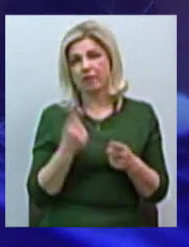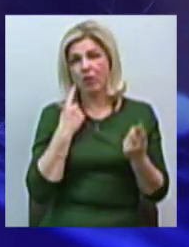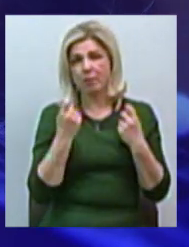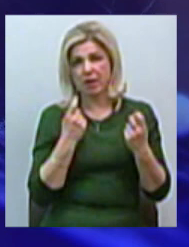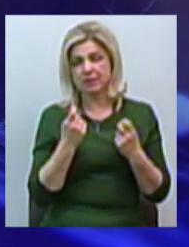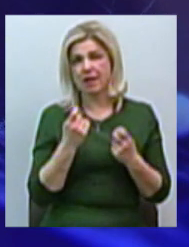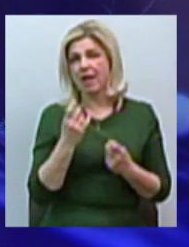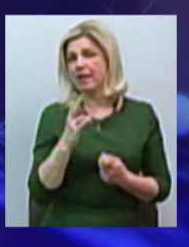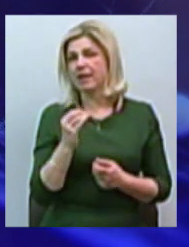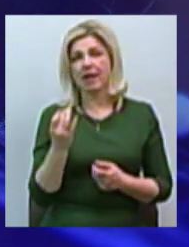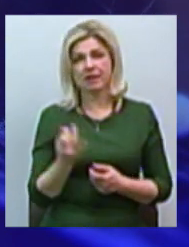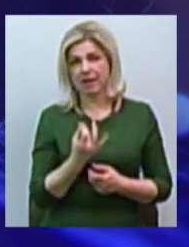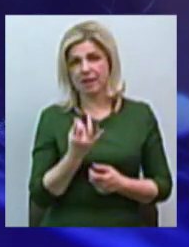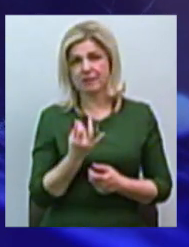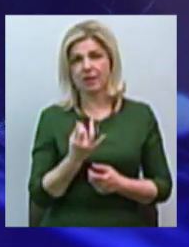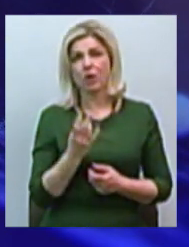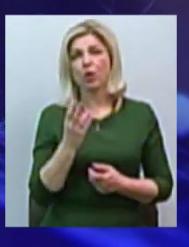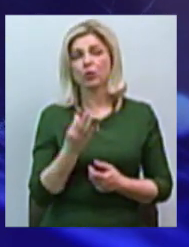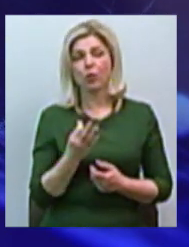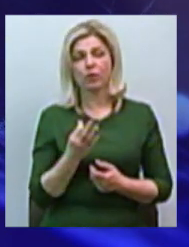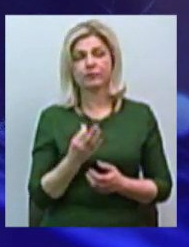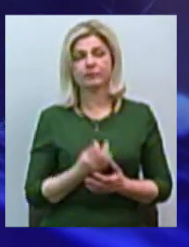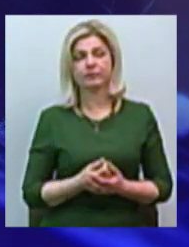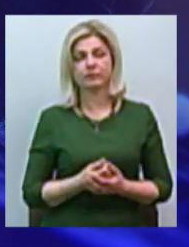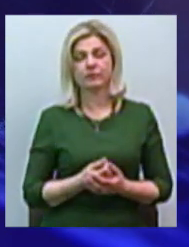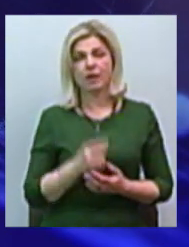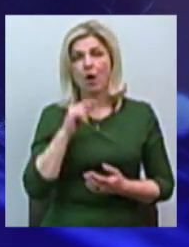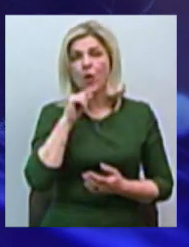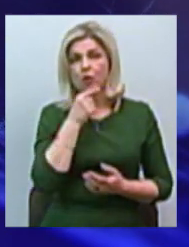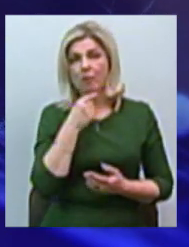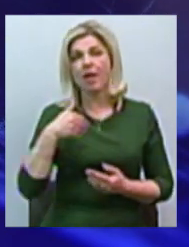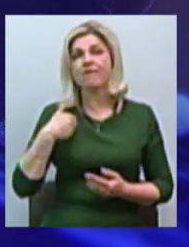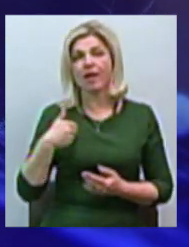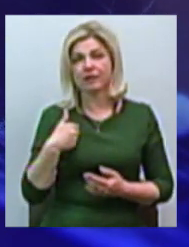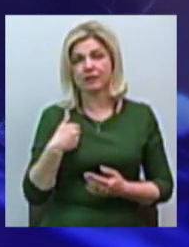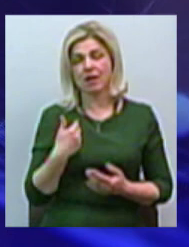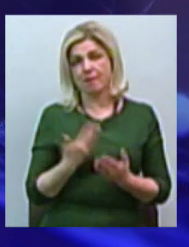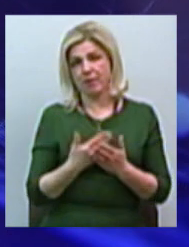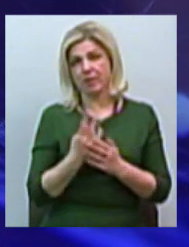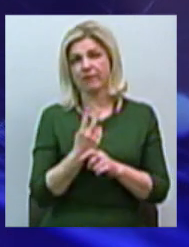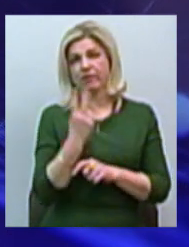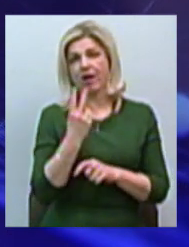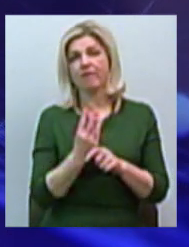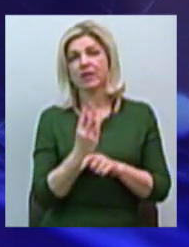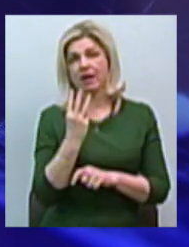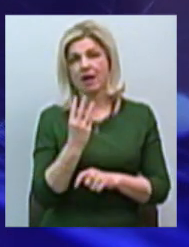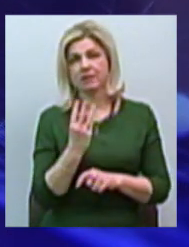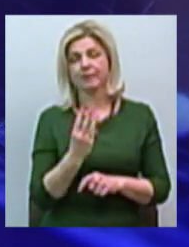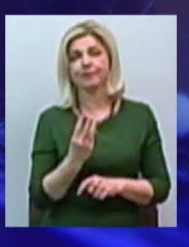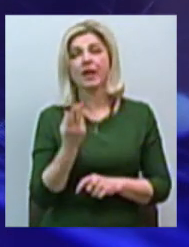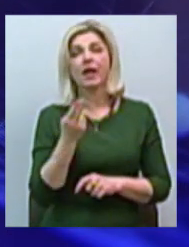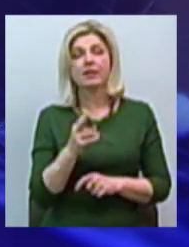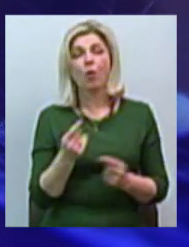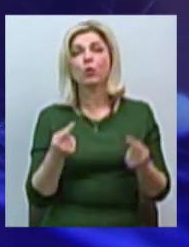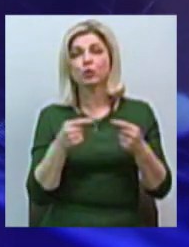що вона буде цікава, також, по крайній мере, економічний ефект це, ну, десь в два, в три рази. Для уточнення,